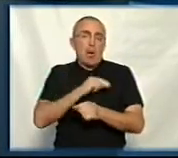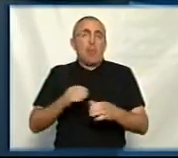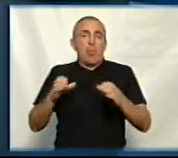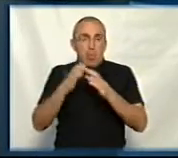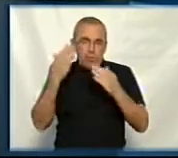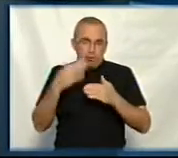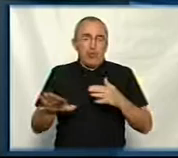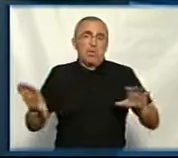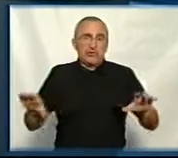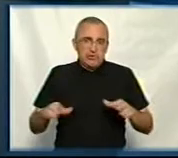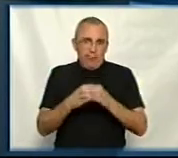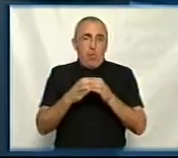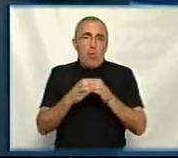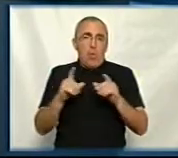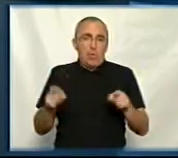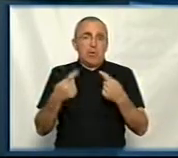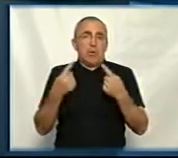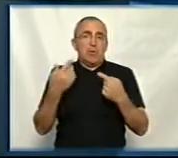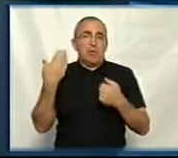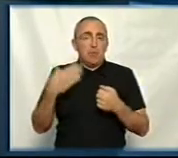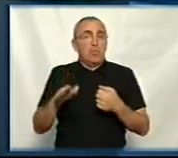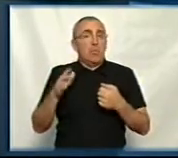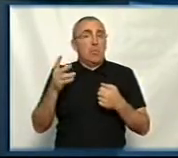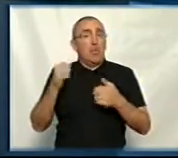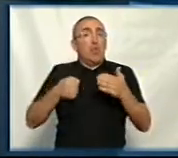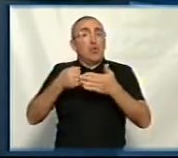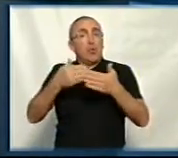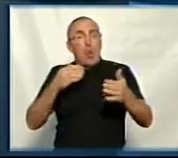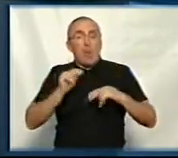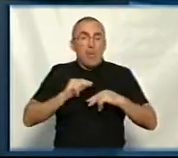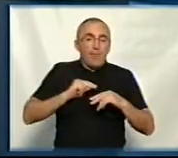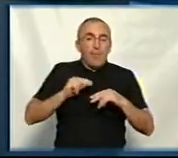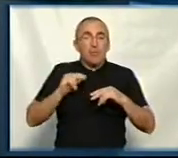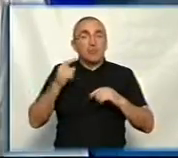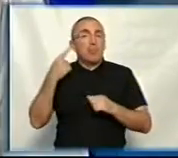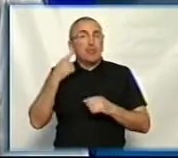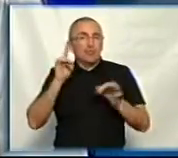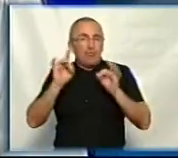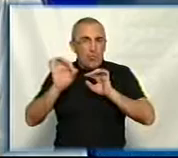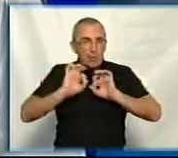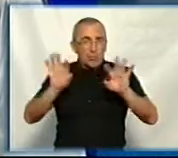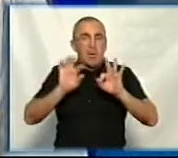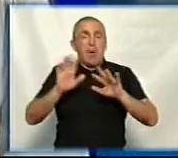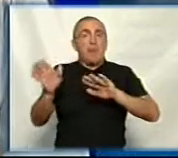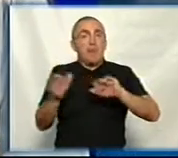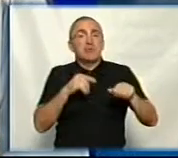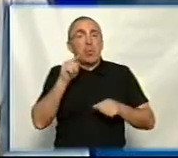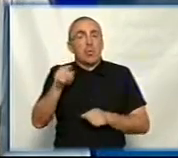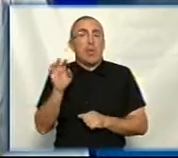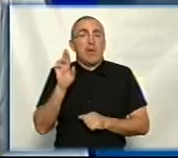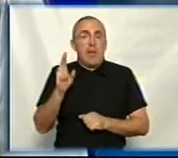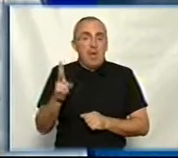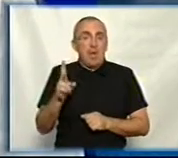вже створена. Тобто, сам текст цього проєкту рішення треба буде доопрацьовувати. Можливо, щоб він звучав після того, як